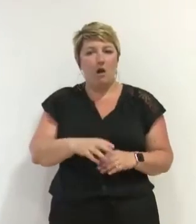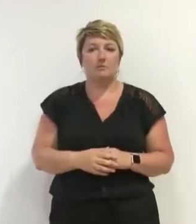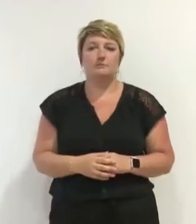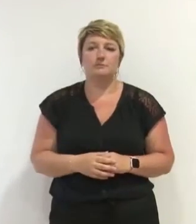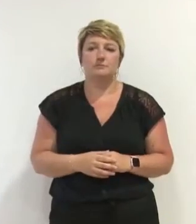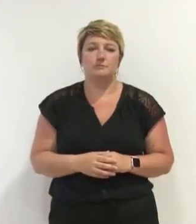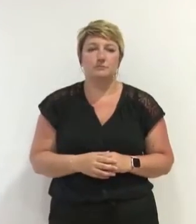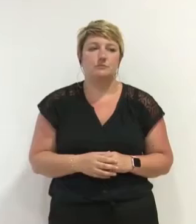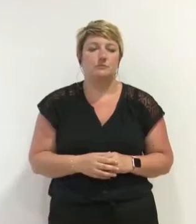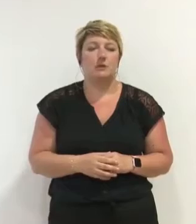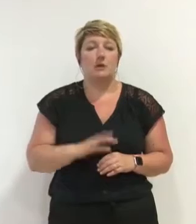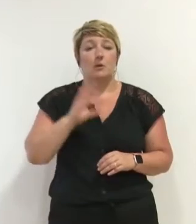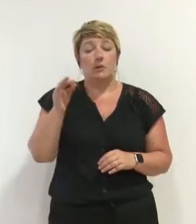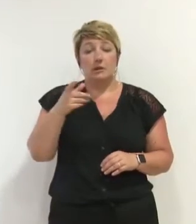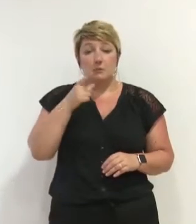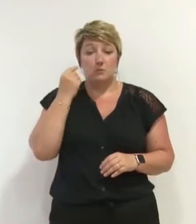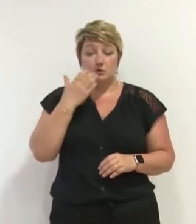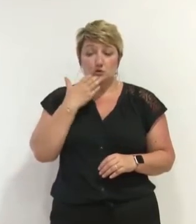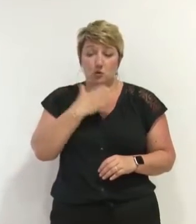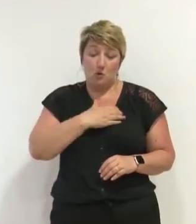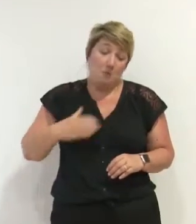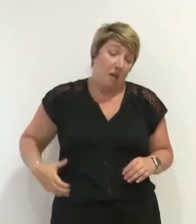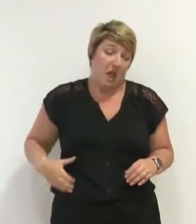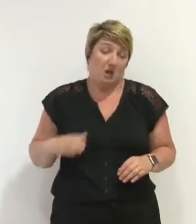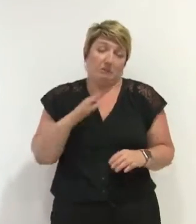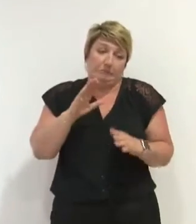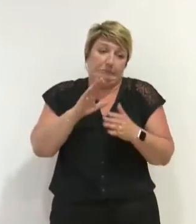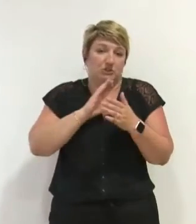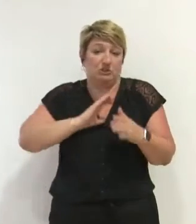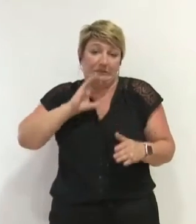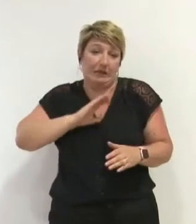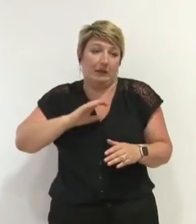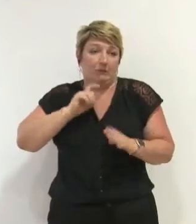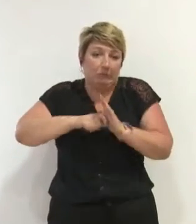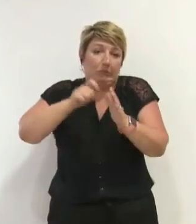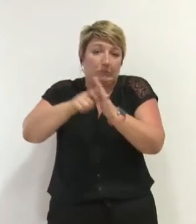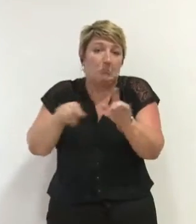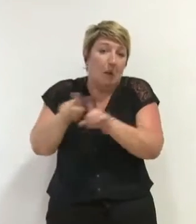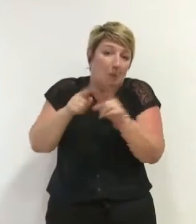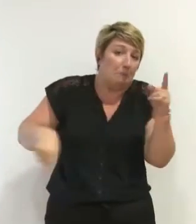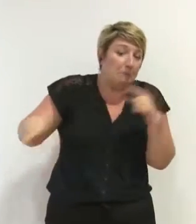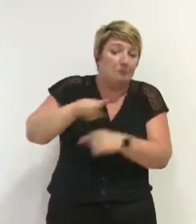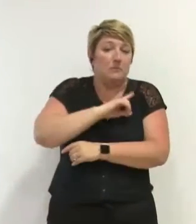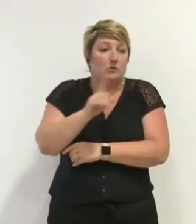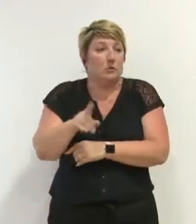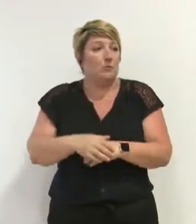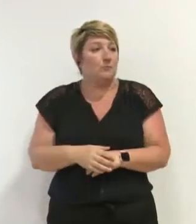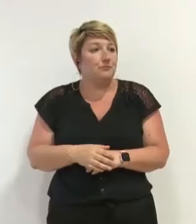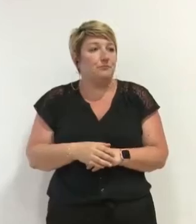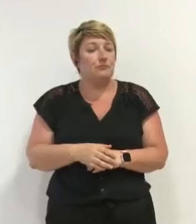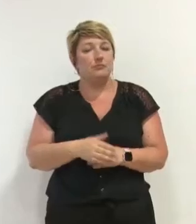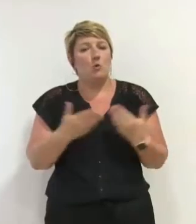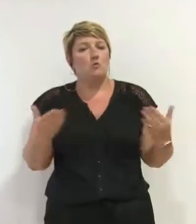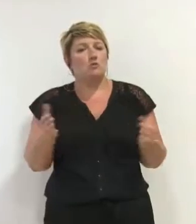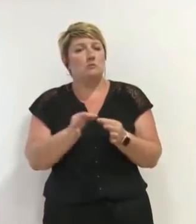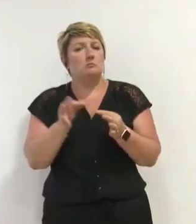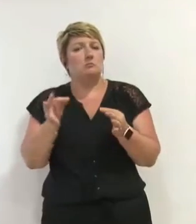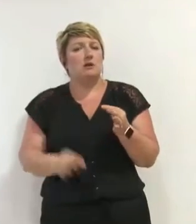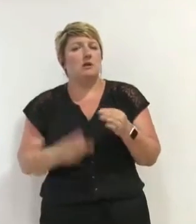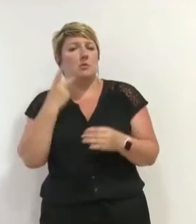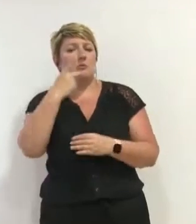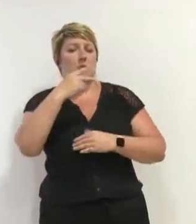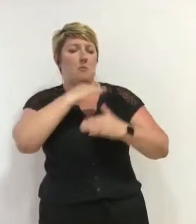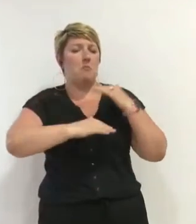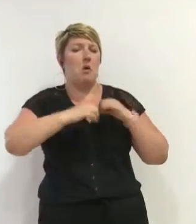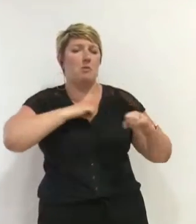Oui, monsieur le maire, je vais essayer de ne être redondant par rapport aux interventions qui viennent d'être faites. Vous nous présentez aujourd'hui un bilan du plan d'action que vous avez